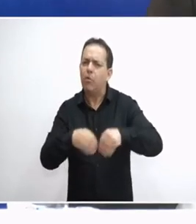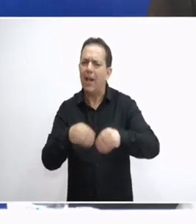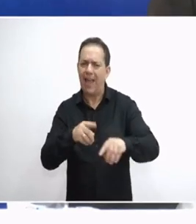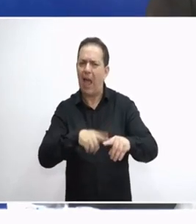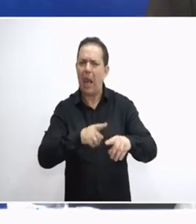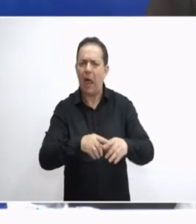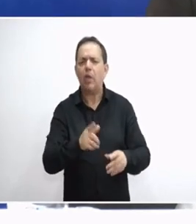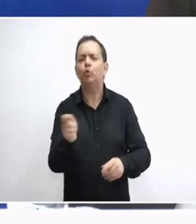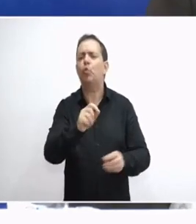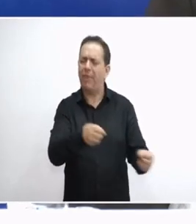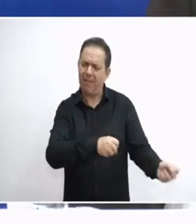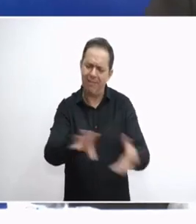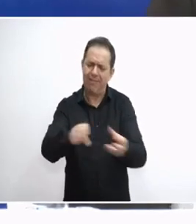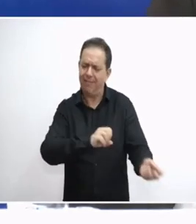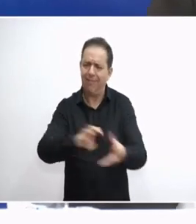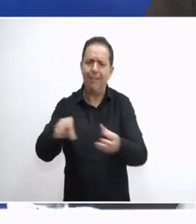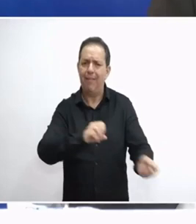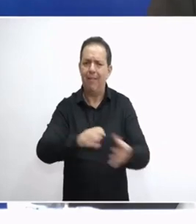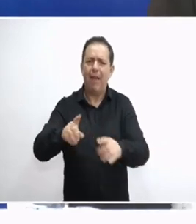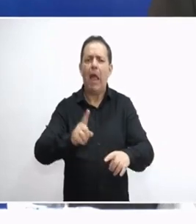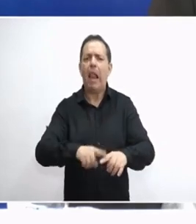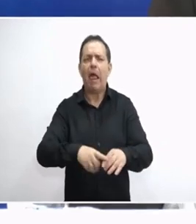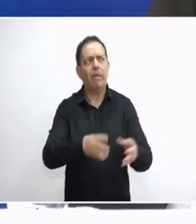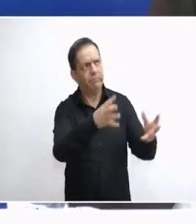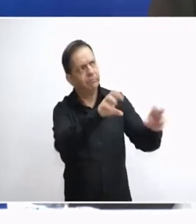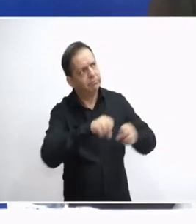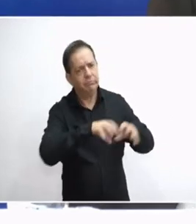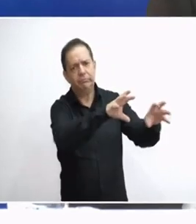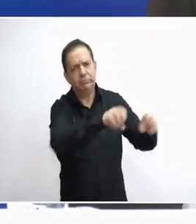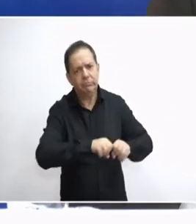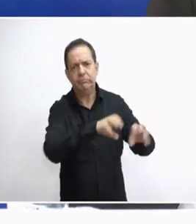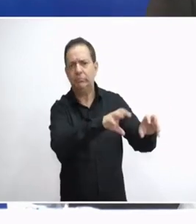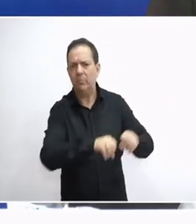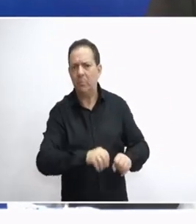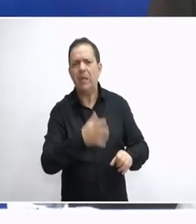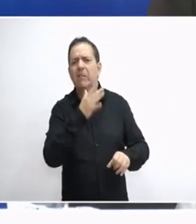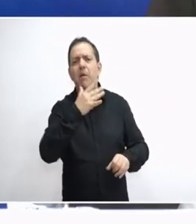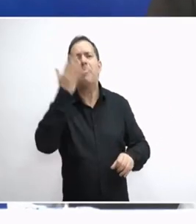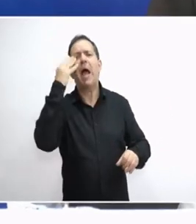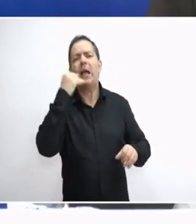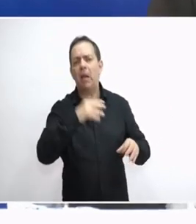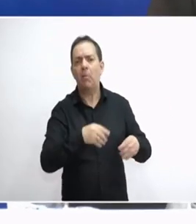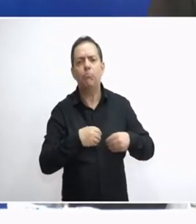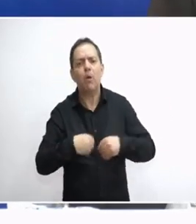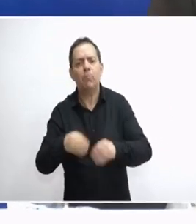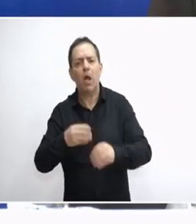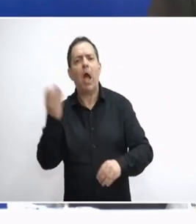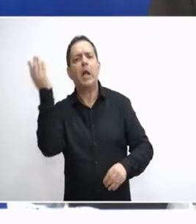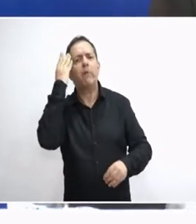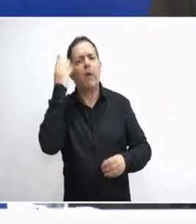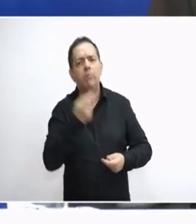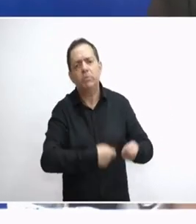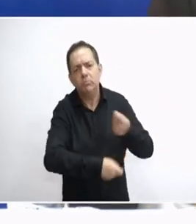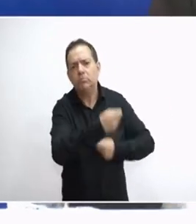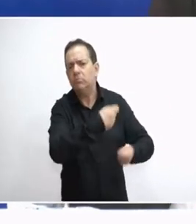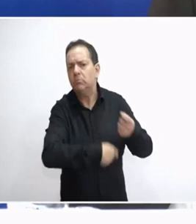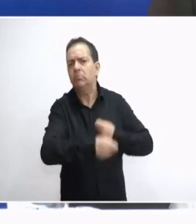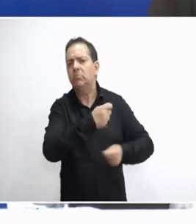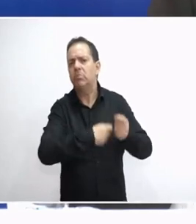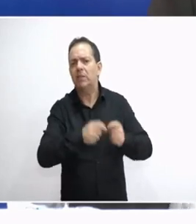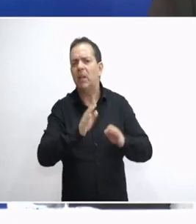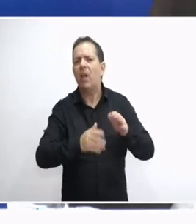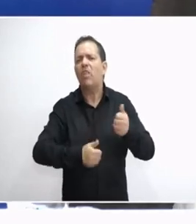Ευρωπαίοι Αμερικανοί και άλλοι συνθέτες και άλλες εταιρείες τα σκουπίδια τους πανάκρυπα μέσω πλαστικών